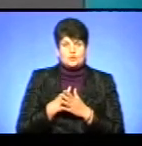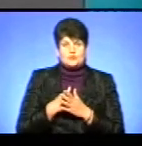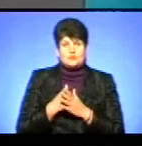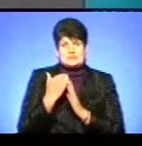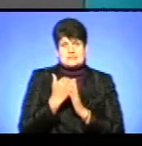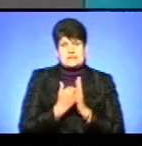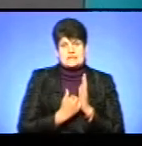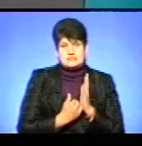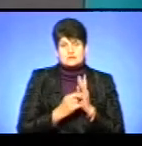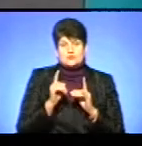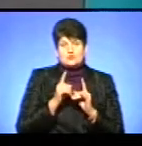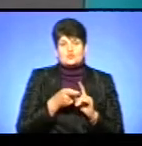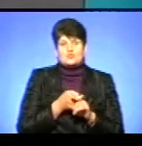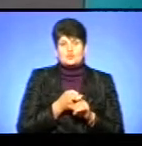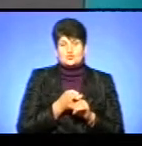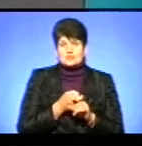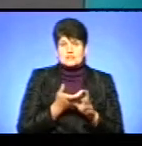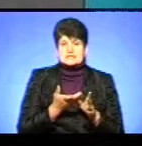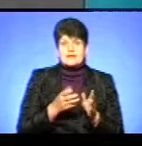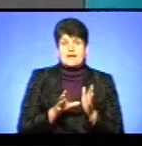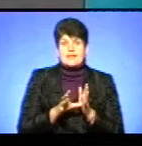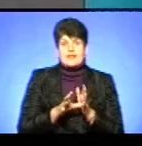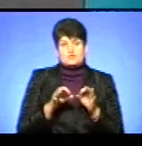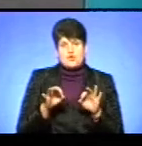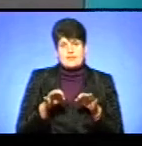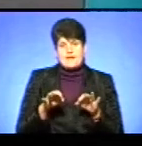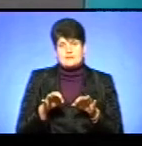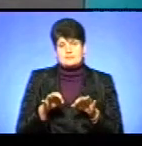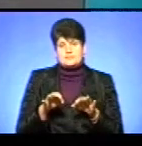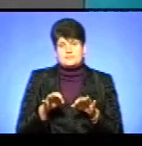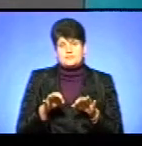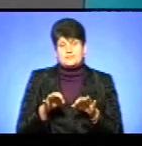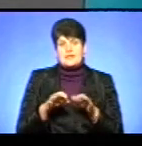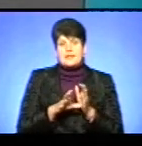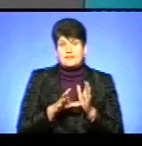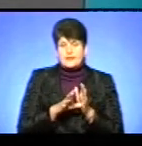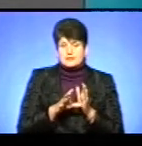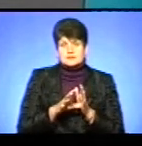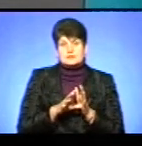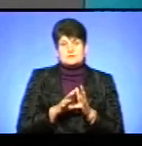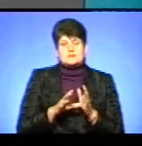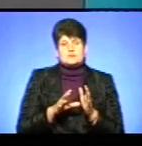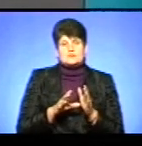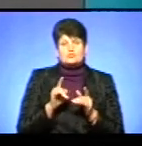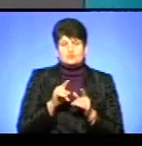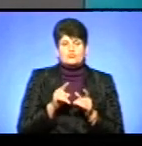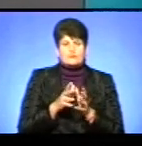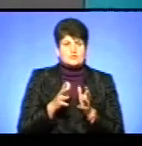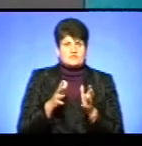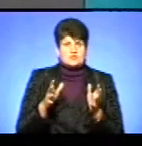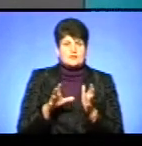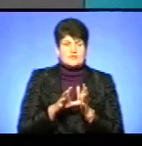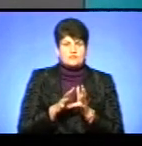і статистики, власне, що стосується електроенергії, тому що через підвищення електроенергії в багатьох